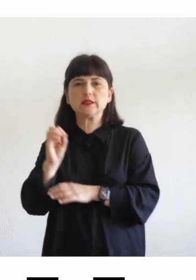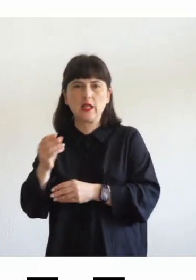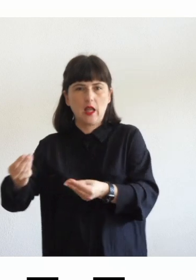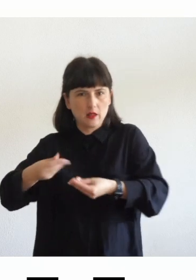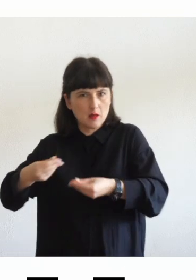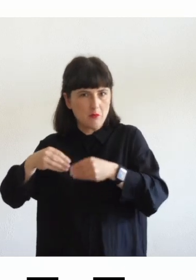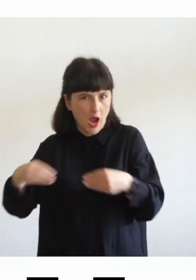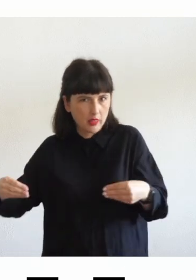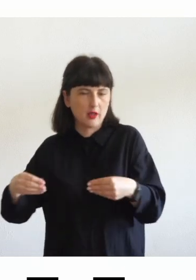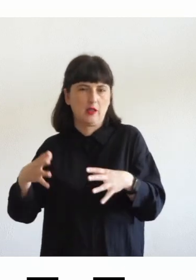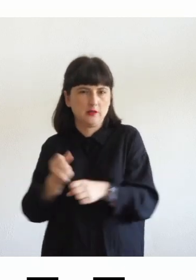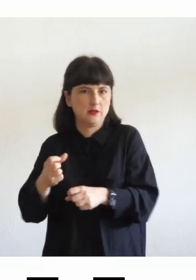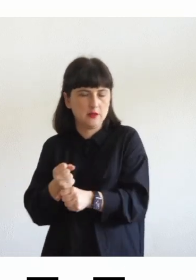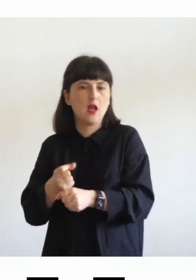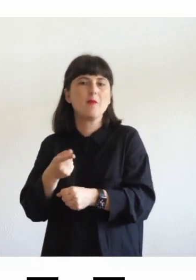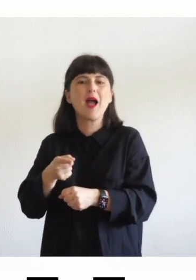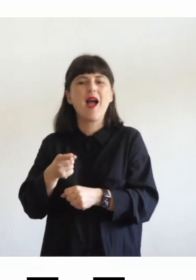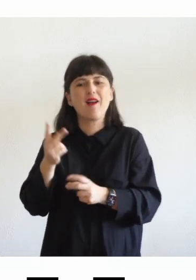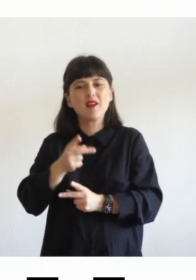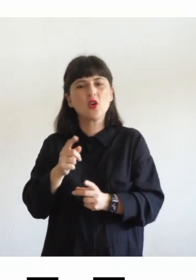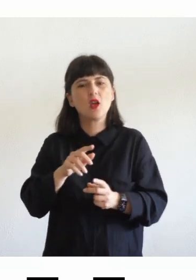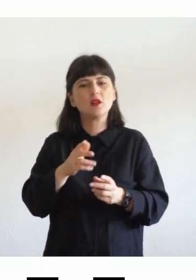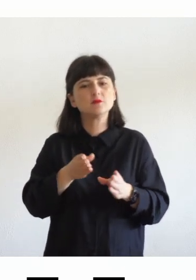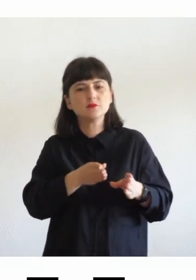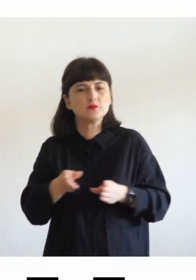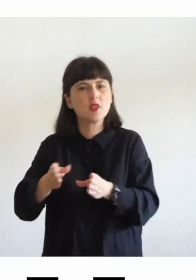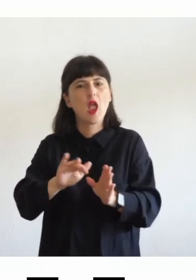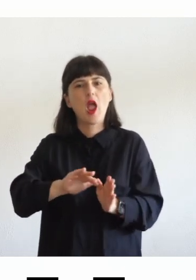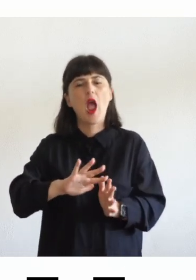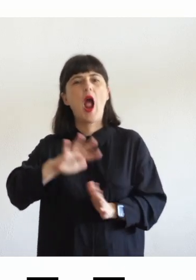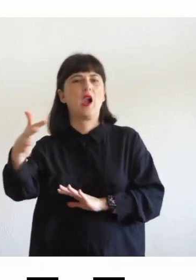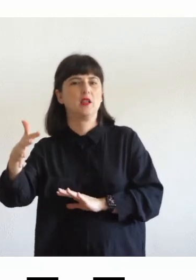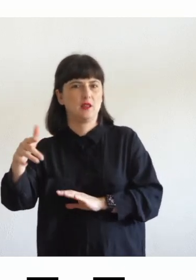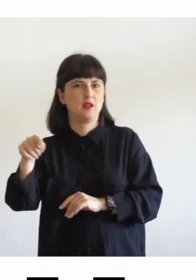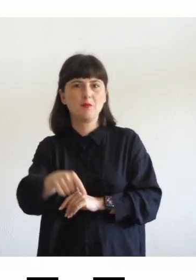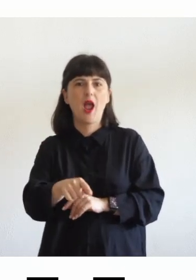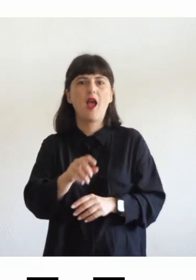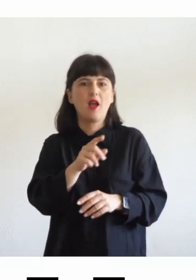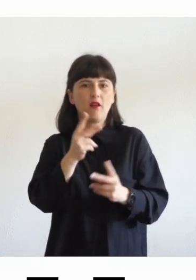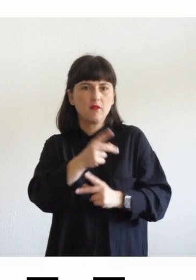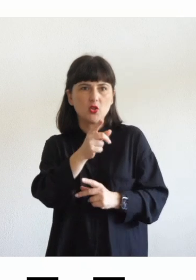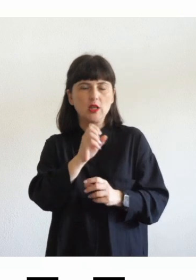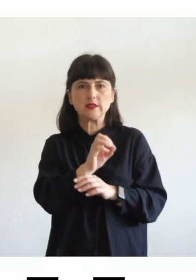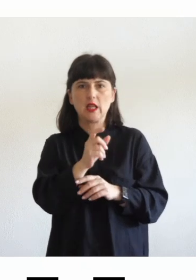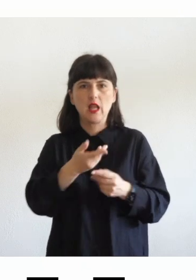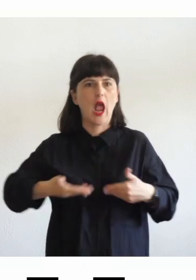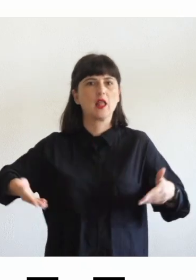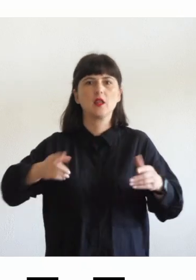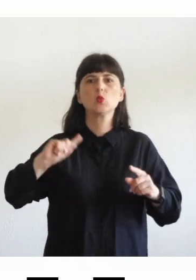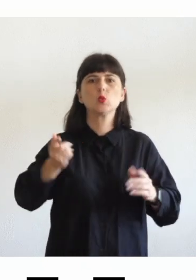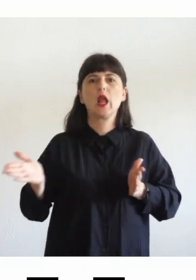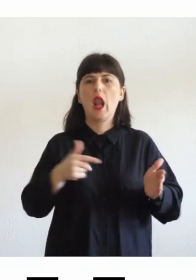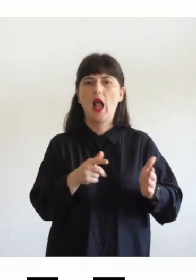però sono percorsi alternativi rispetto alla didattica che l'insegnante crea per tutti